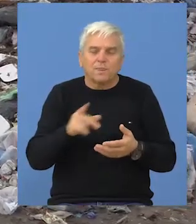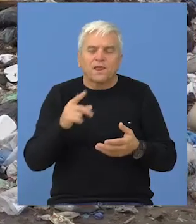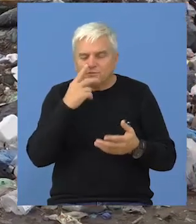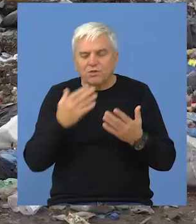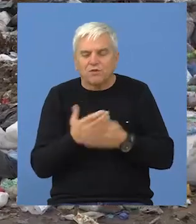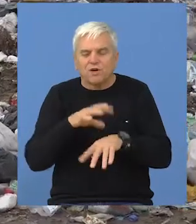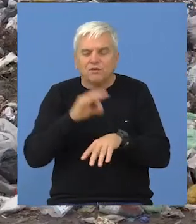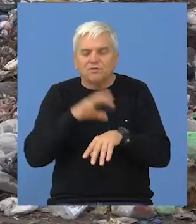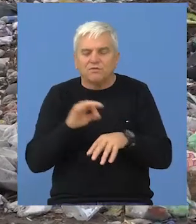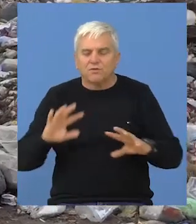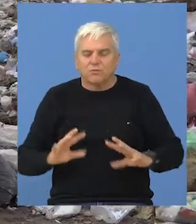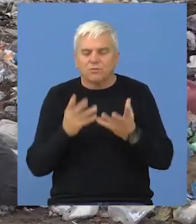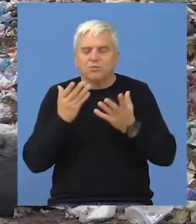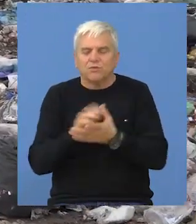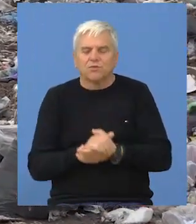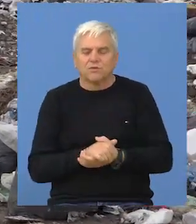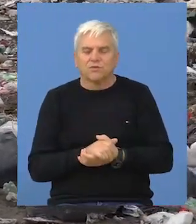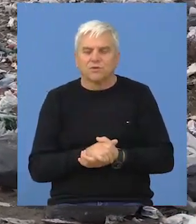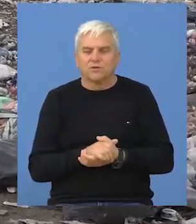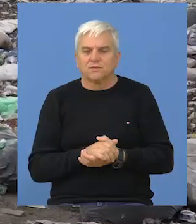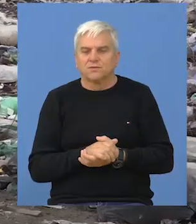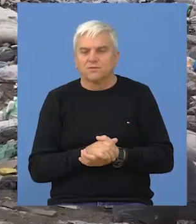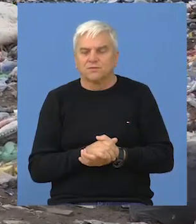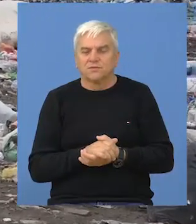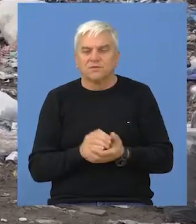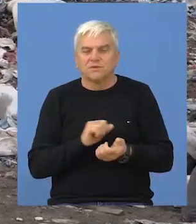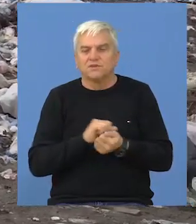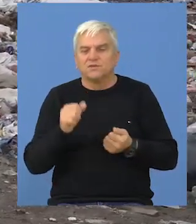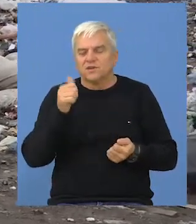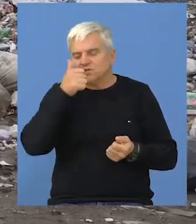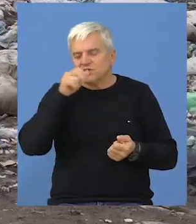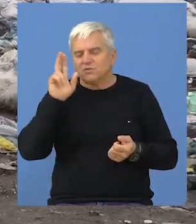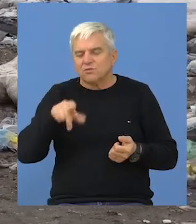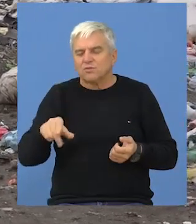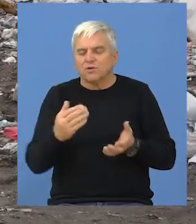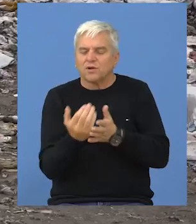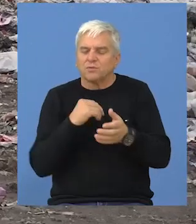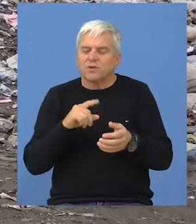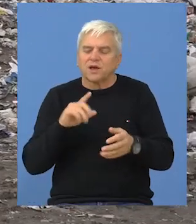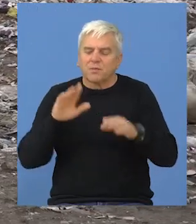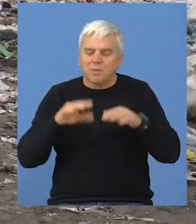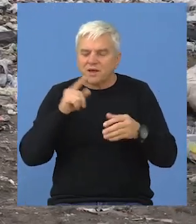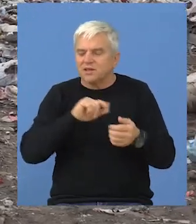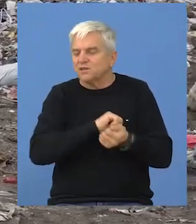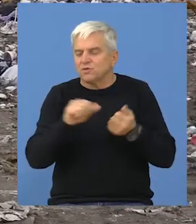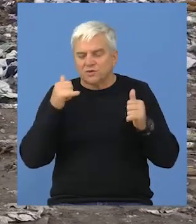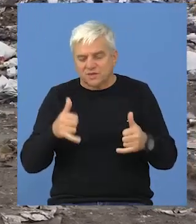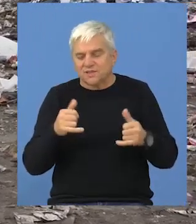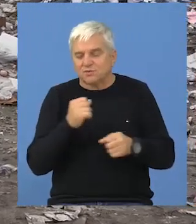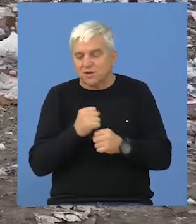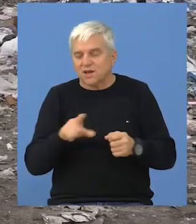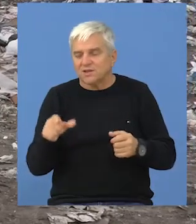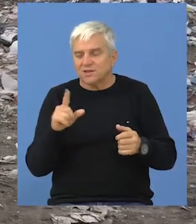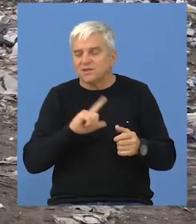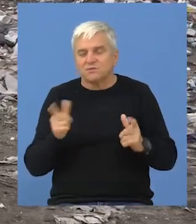ima indici ili tragova nekog požara. Sve što smo mogli da uradimo, preventivne mere, mi smo i do sada